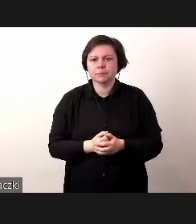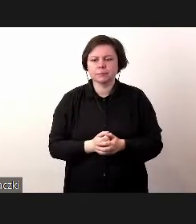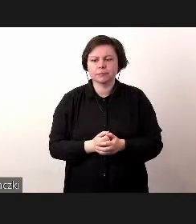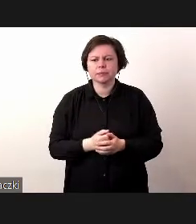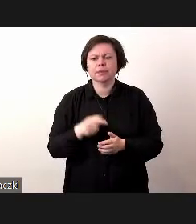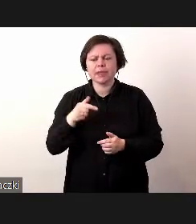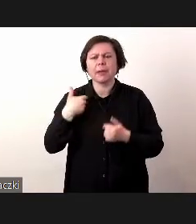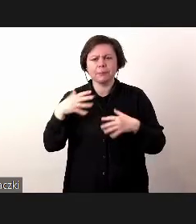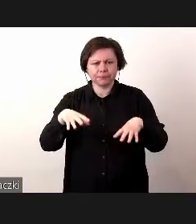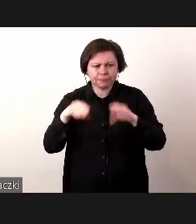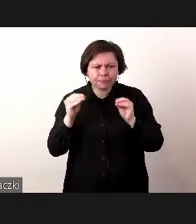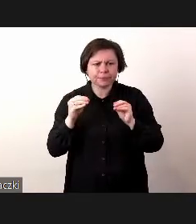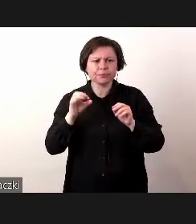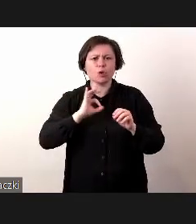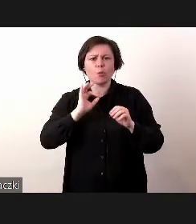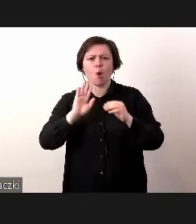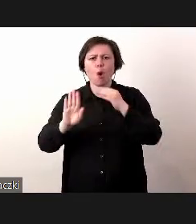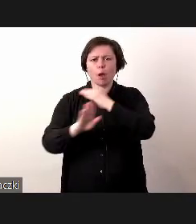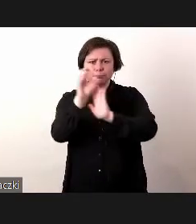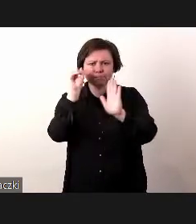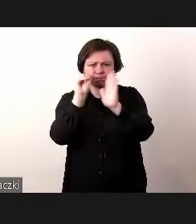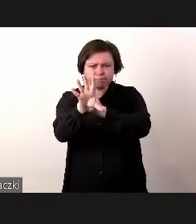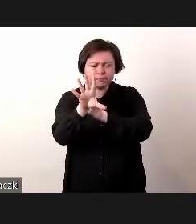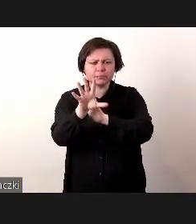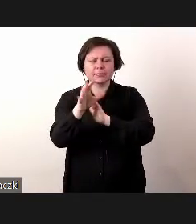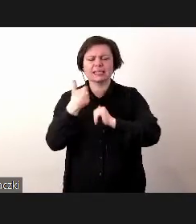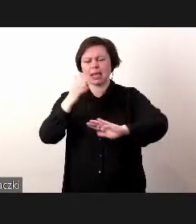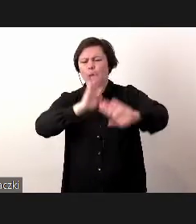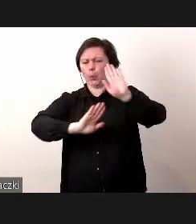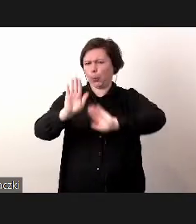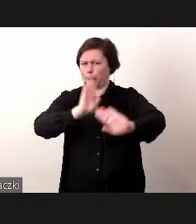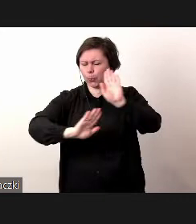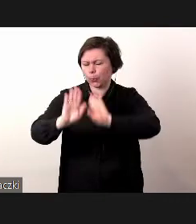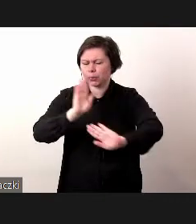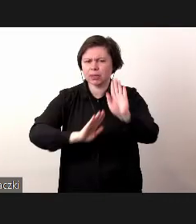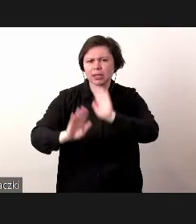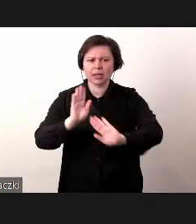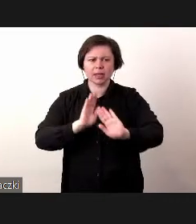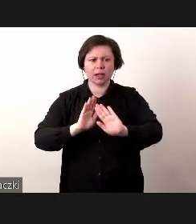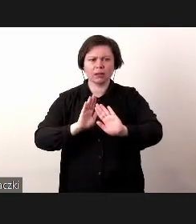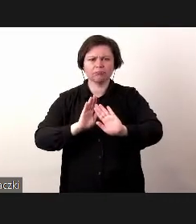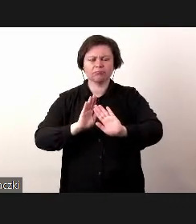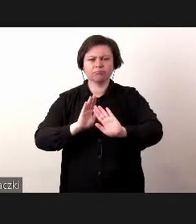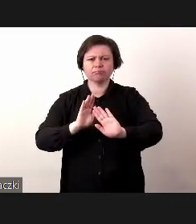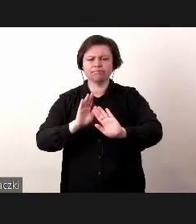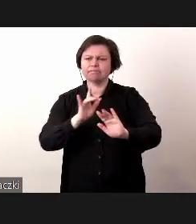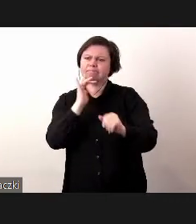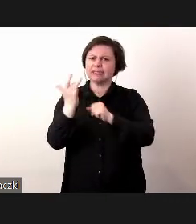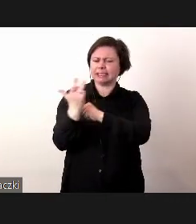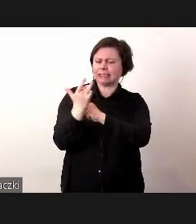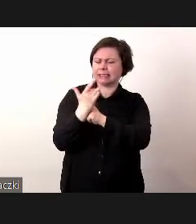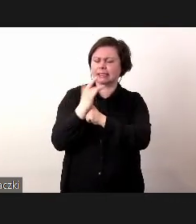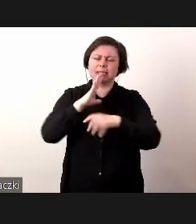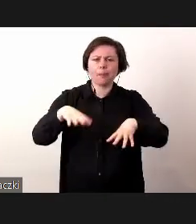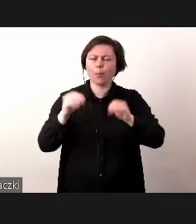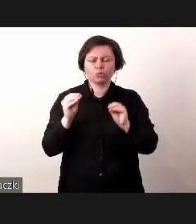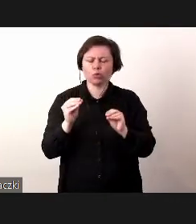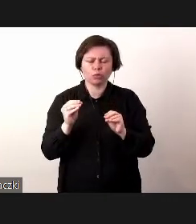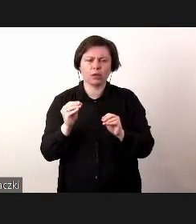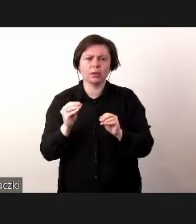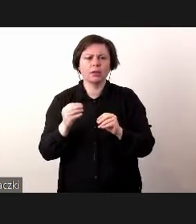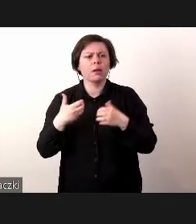Ja na wstępie tej prezentacji chciałbym uniknąć takiego zarzutu na początek, że